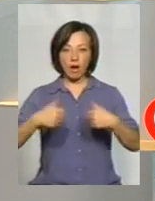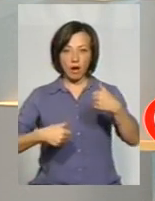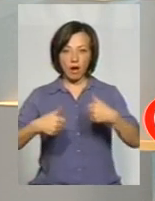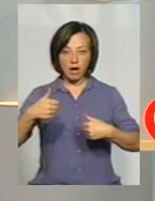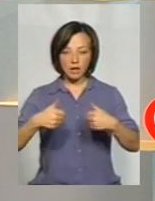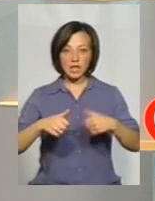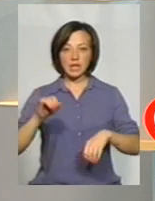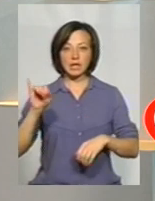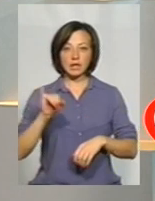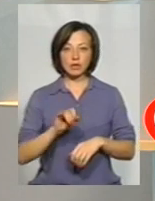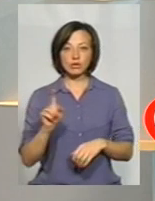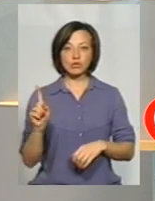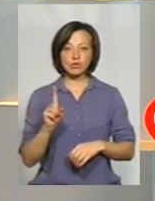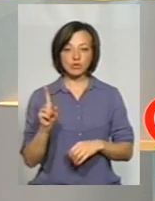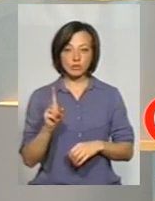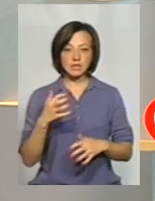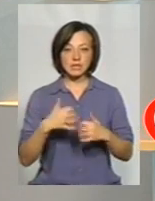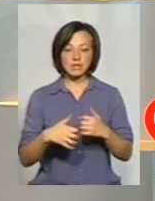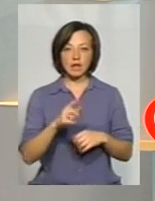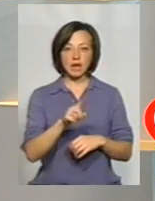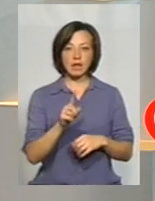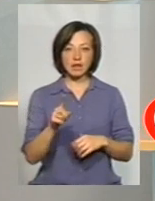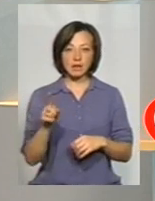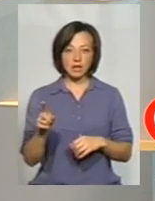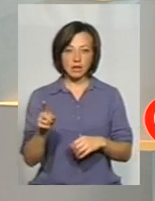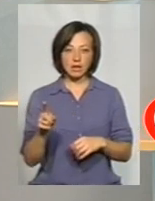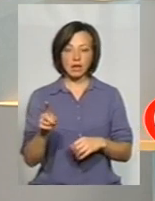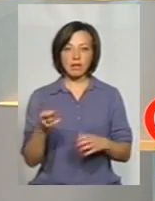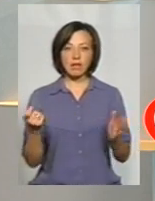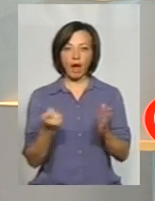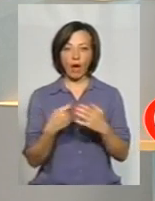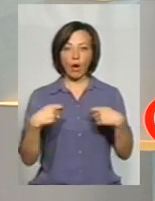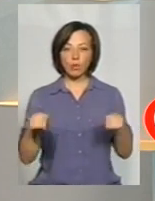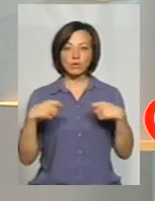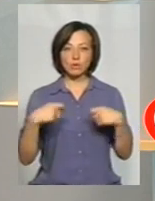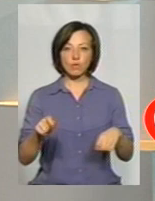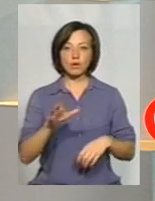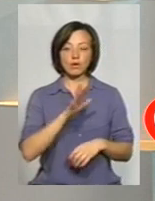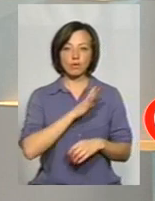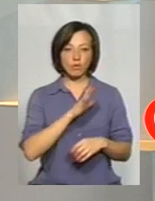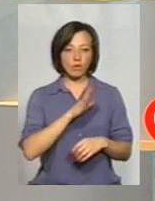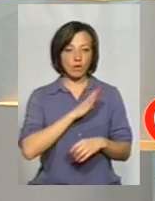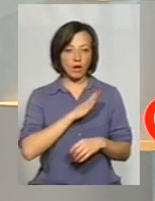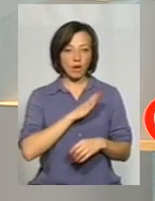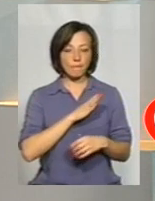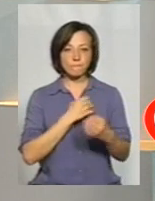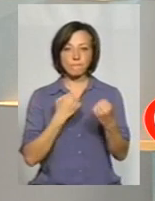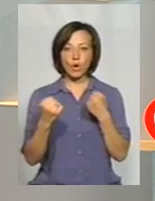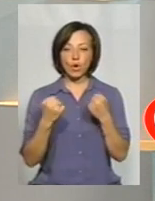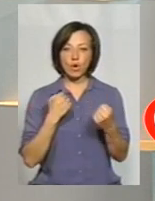серед них на аукціоні була боротьба